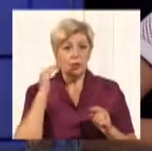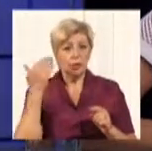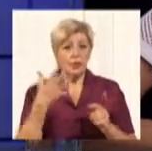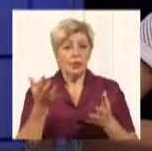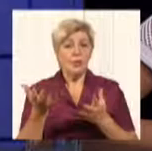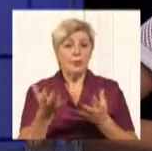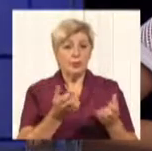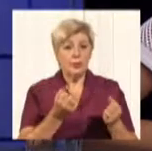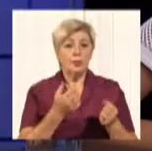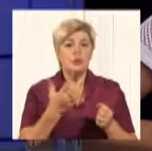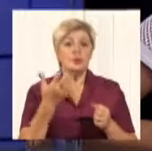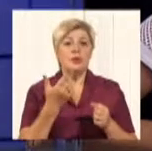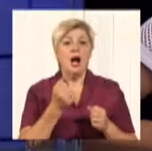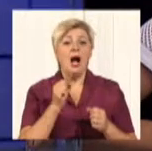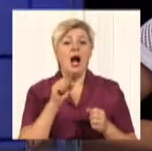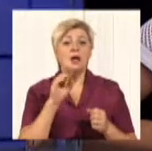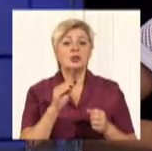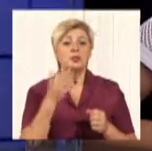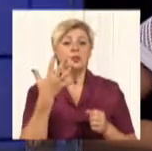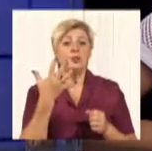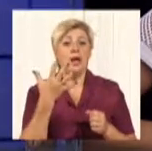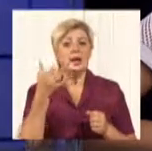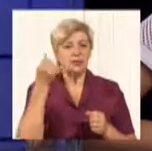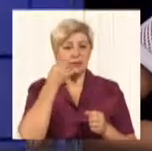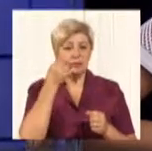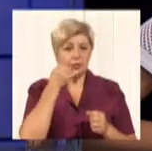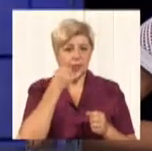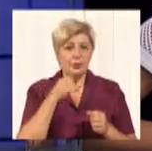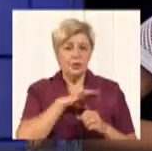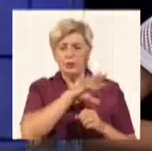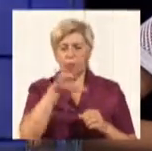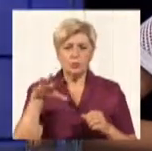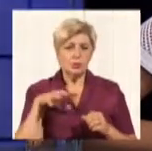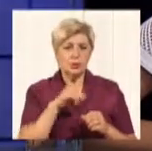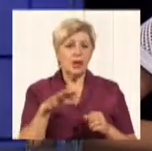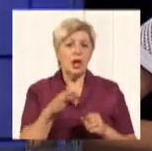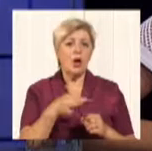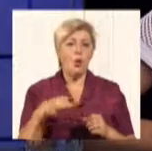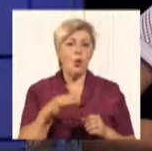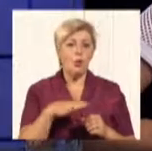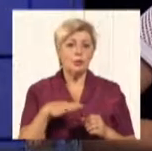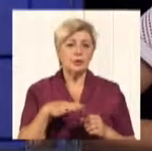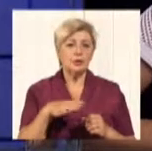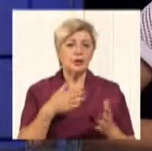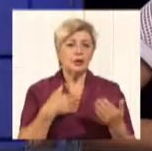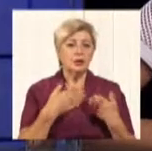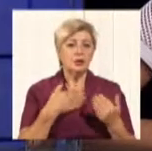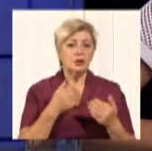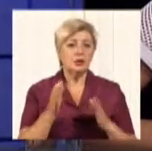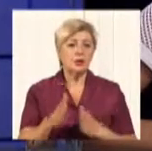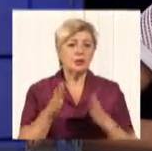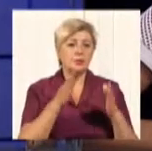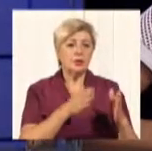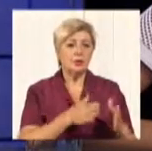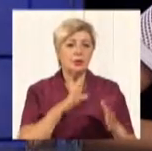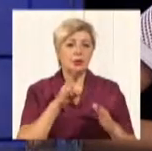аж 5 дзвінків з цілої області, з усієї області стосовно переходу на